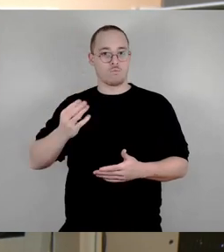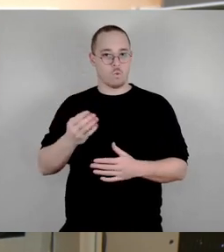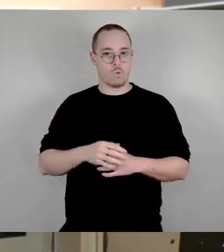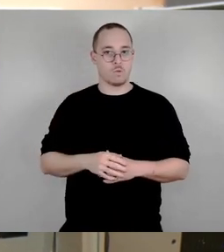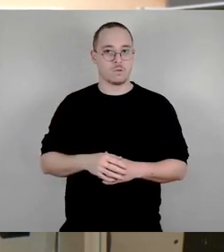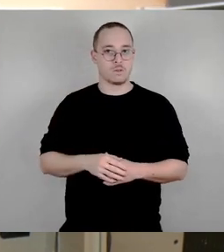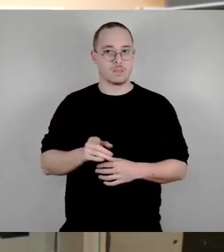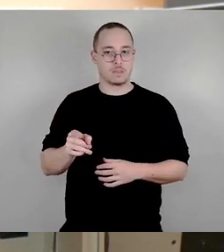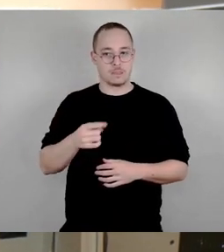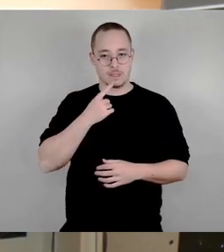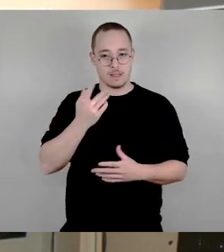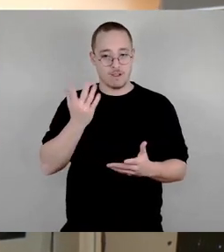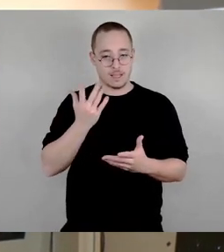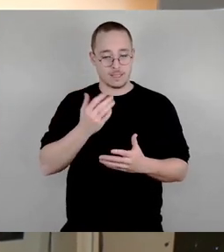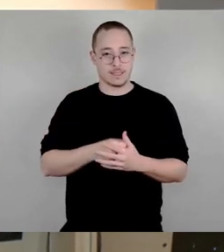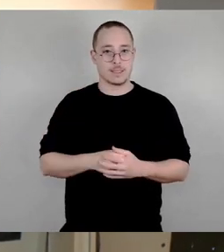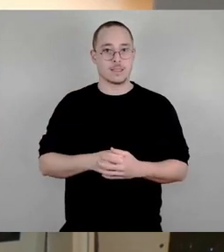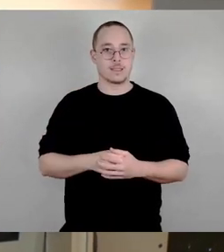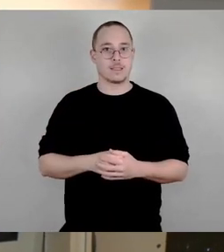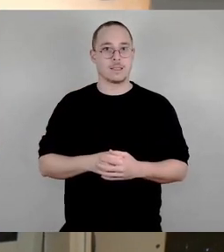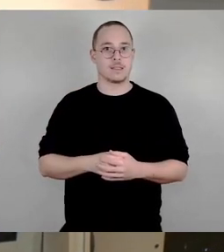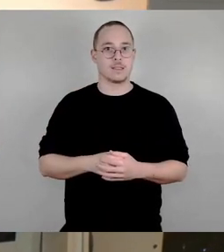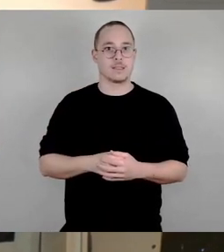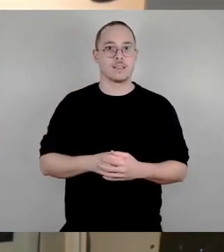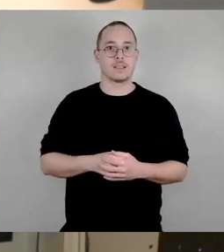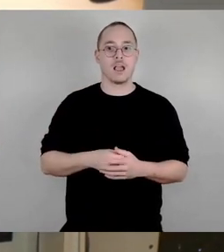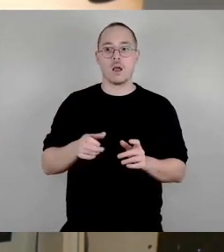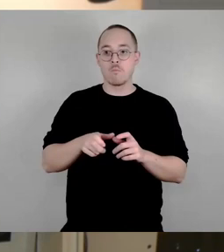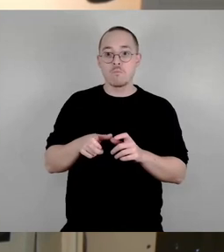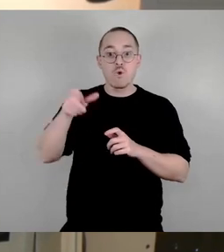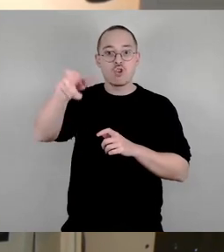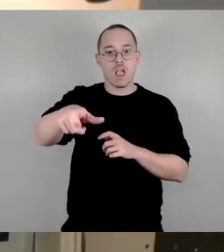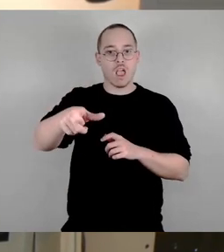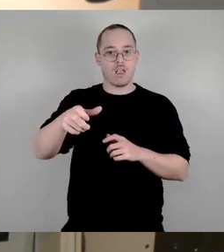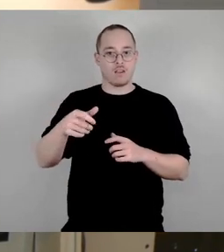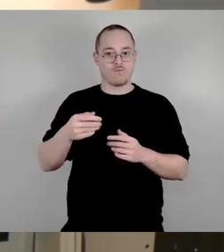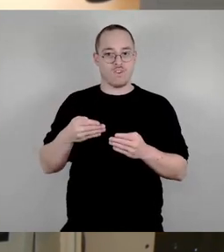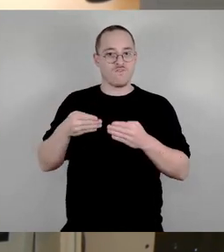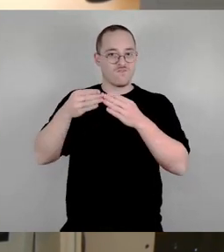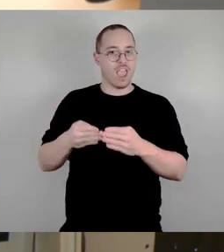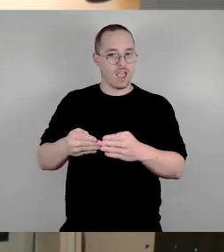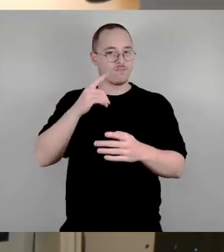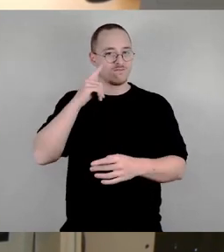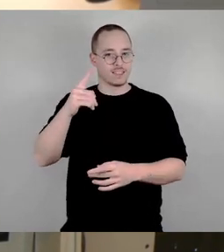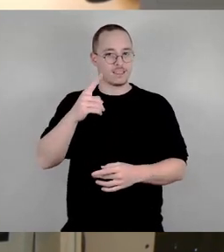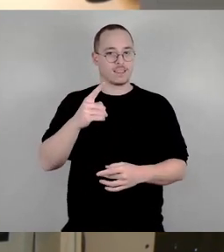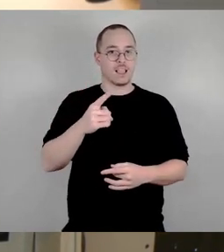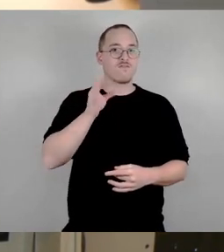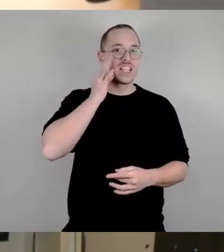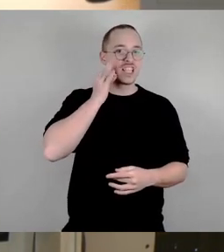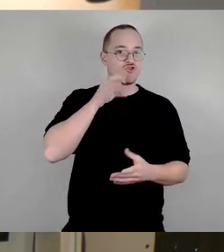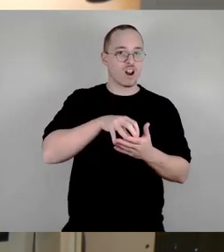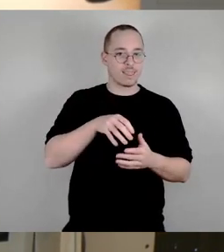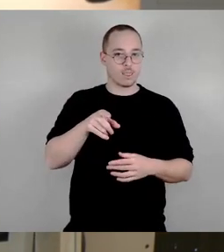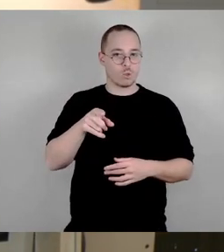-Eltquerung. Wir haben weder für eine Brücke noch für eine Fähre Geld. Viele Grüße an die Radfahrer und Fußgänger da draußen, die durch die